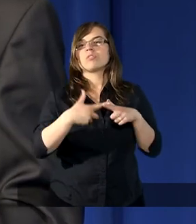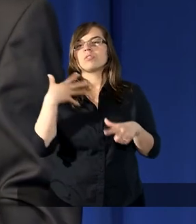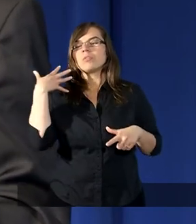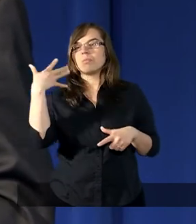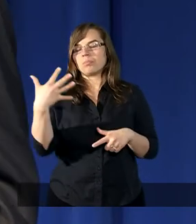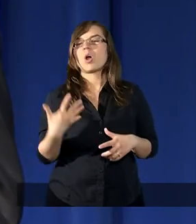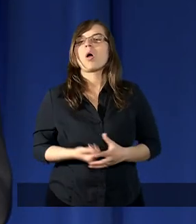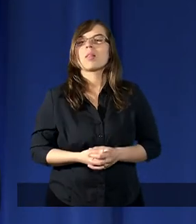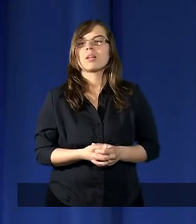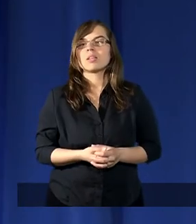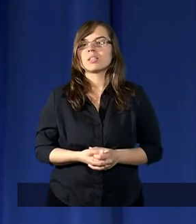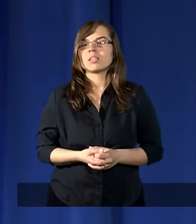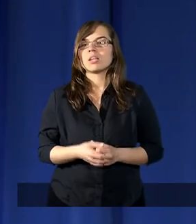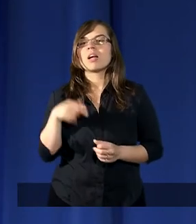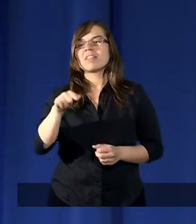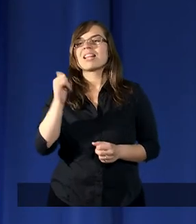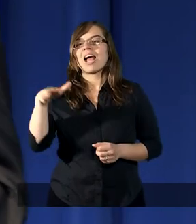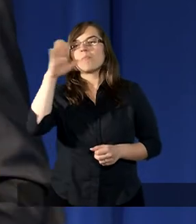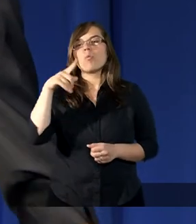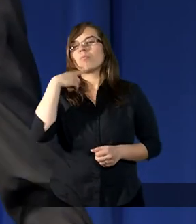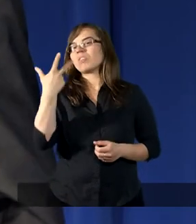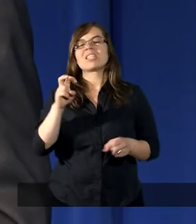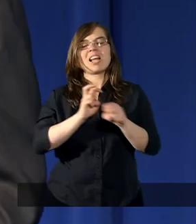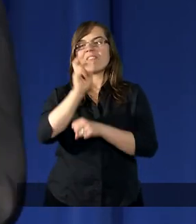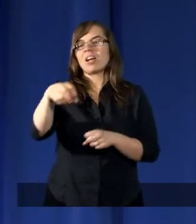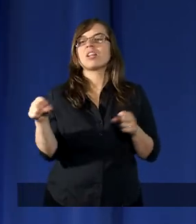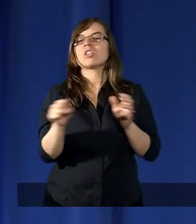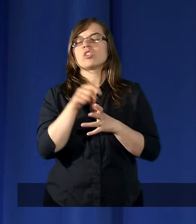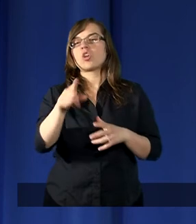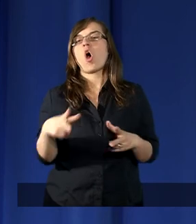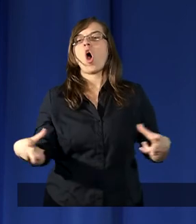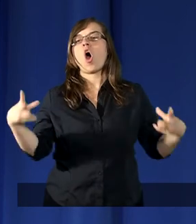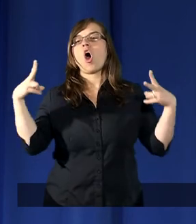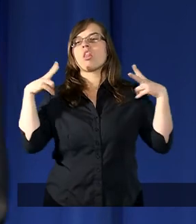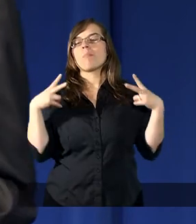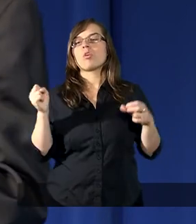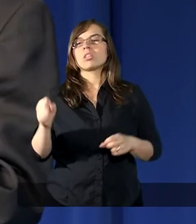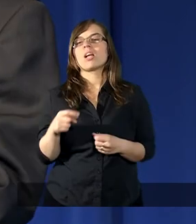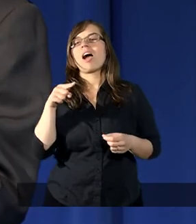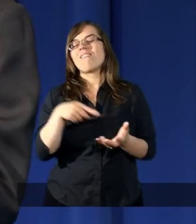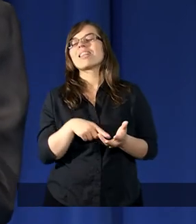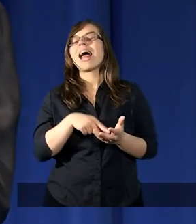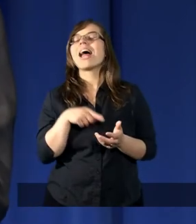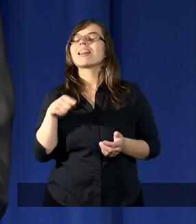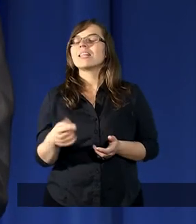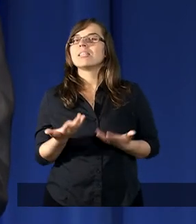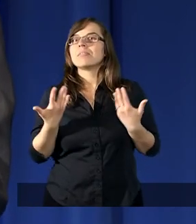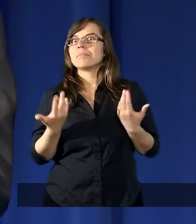dwudziesty piąty. Wtedy, jak Bóg powiedział, nie wejdziesz do odpoczynienia. A wtedy